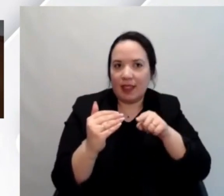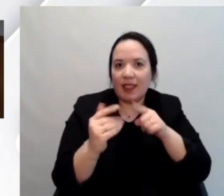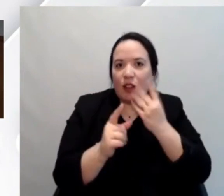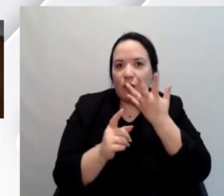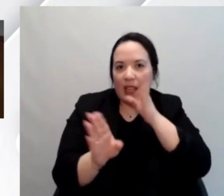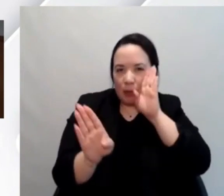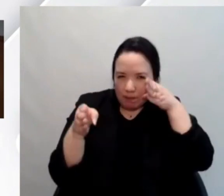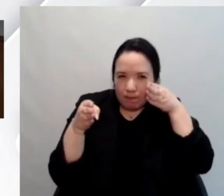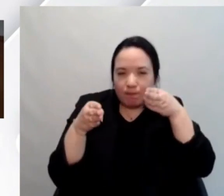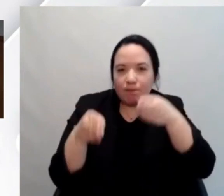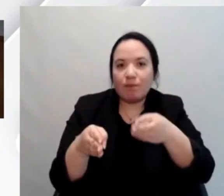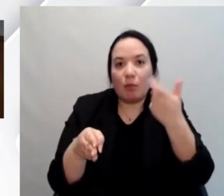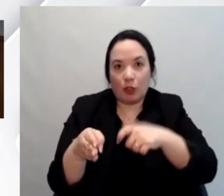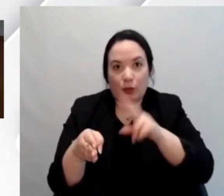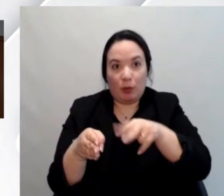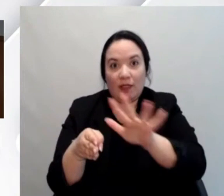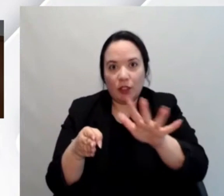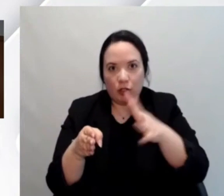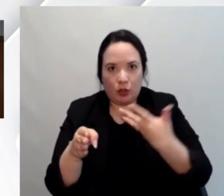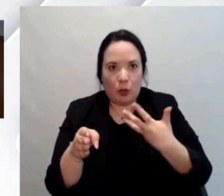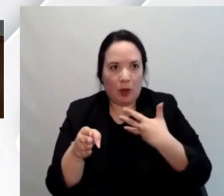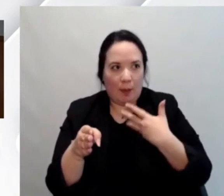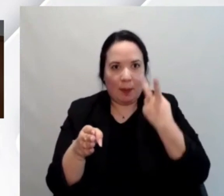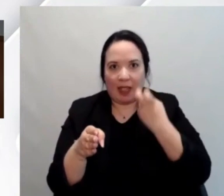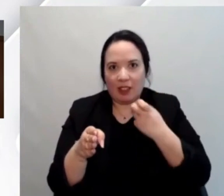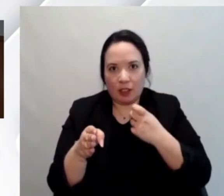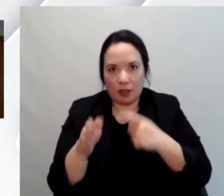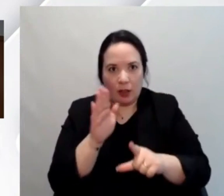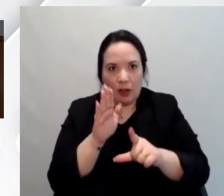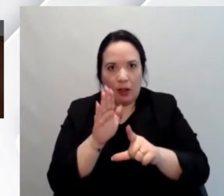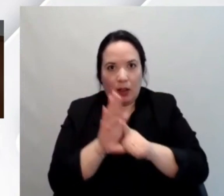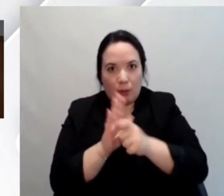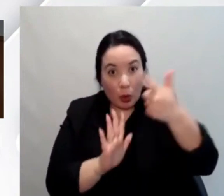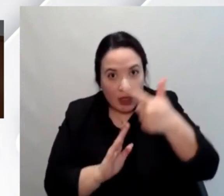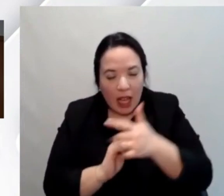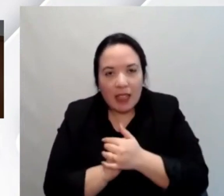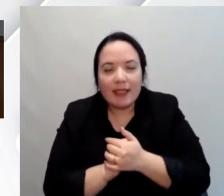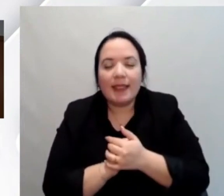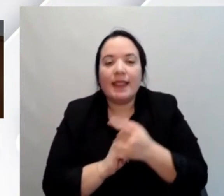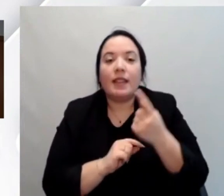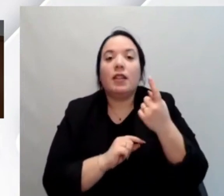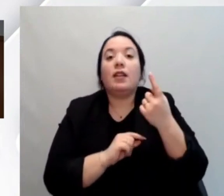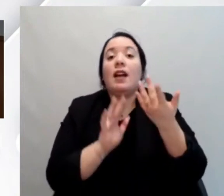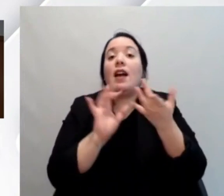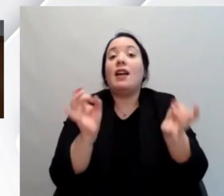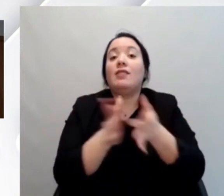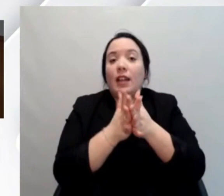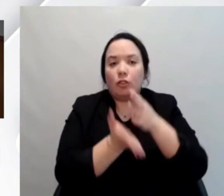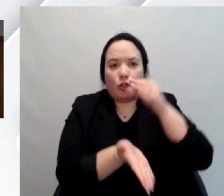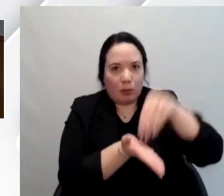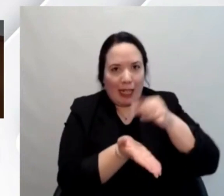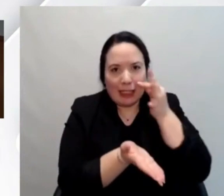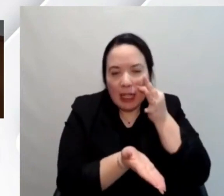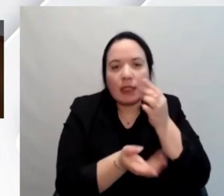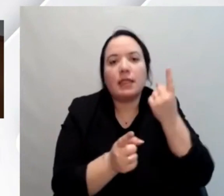soprattutto normativo e sarà sia in presenza che online anche se